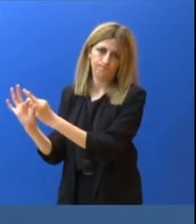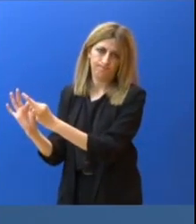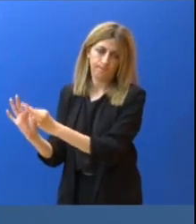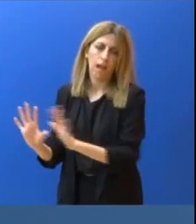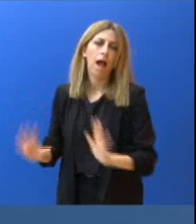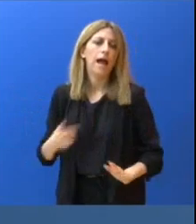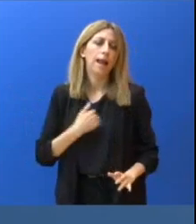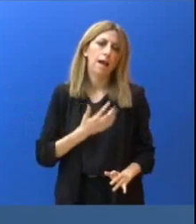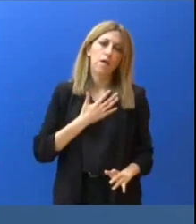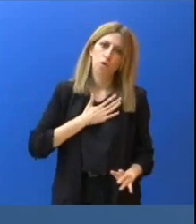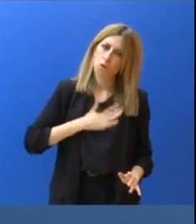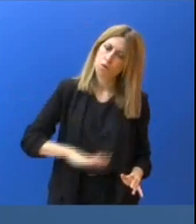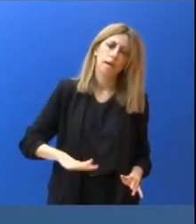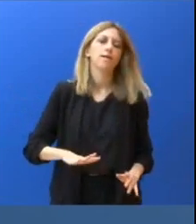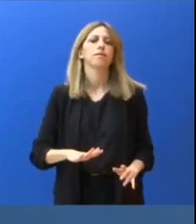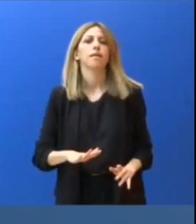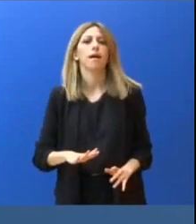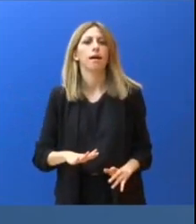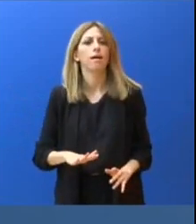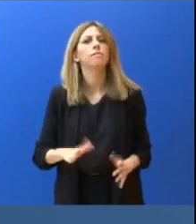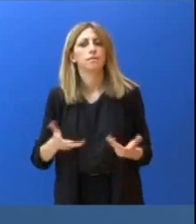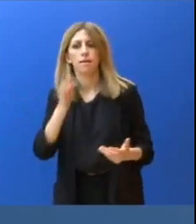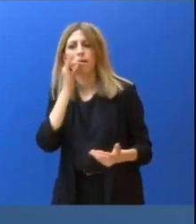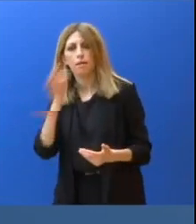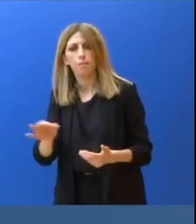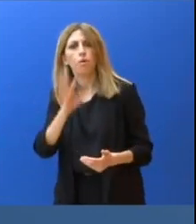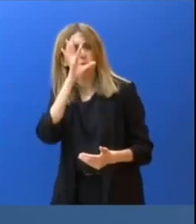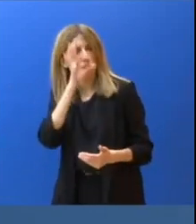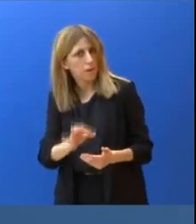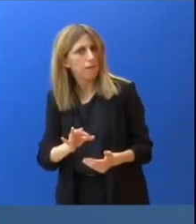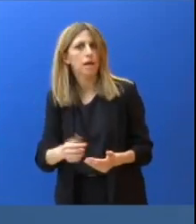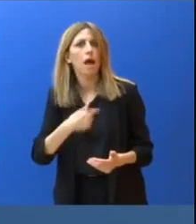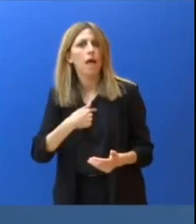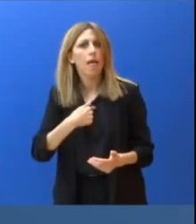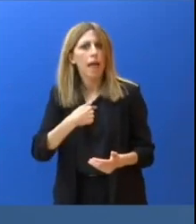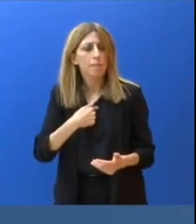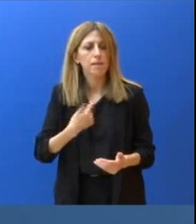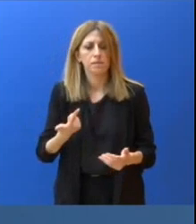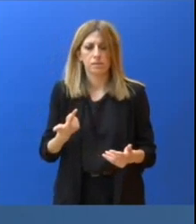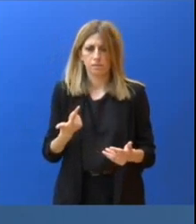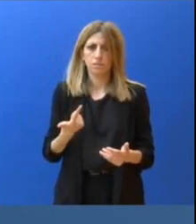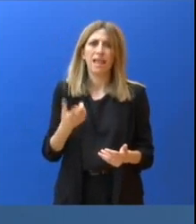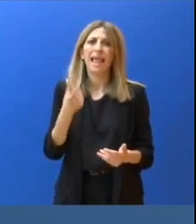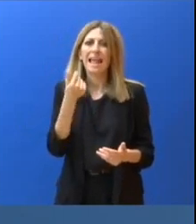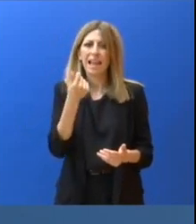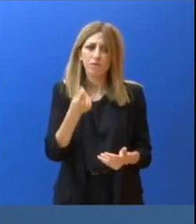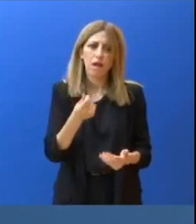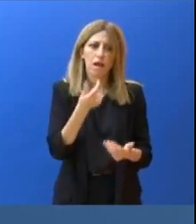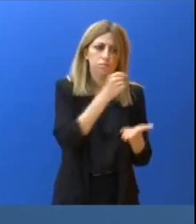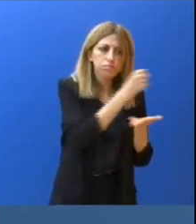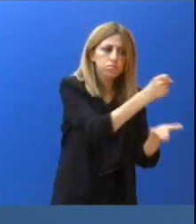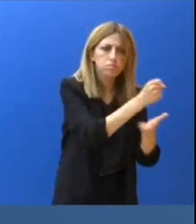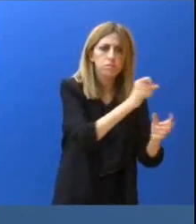εδώ να δούμε ότι πράγματι υπήρξαν πάρα πολλά κριτήρια προκειμένου να γίνει η κατανομή της καμπάνιας στα μέσα. Μεταξύ των οποίων